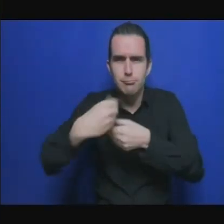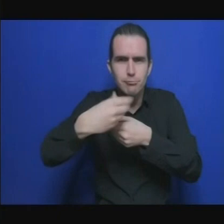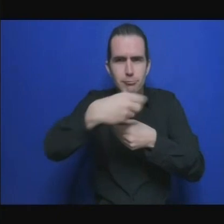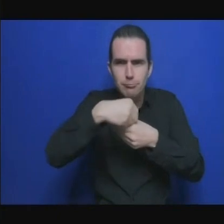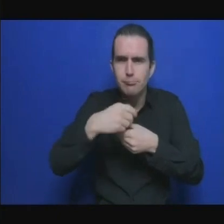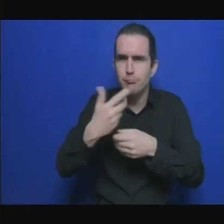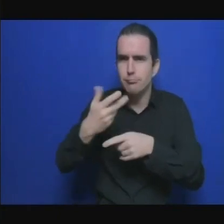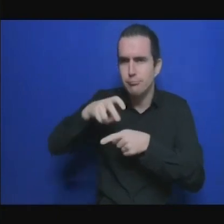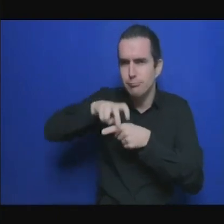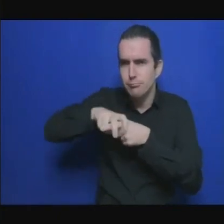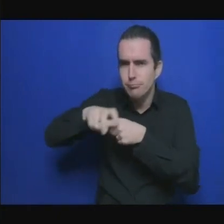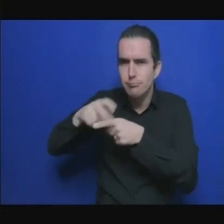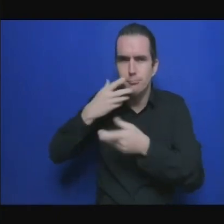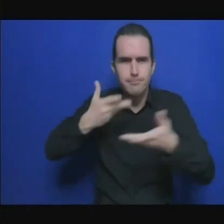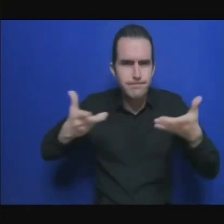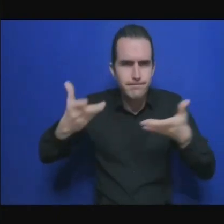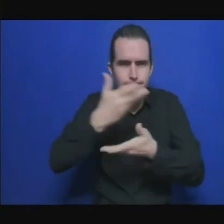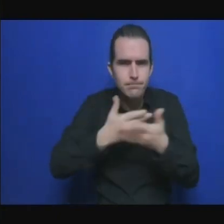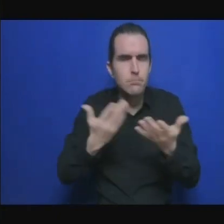remercier tout un chacun.